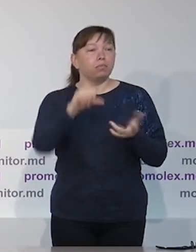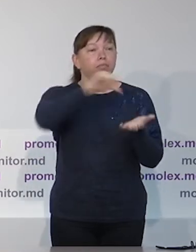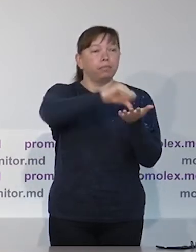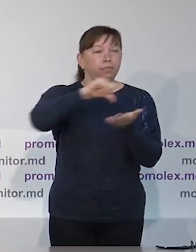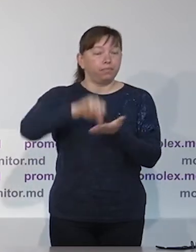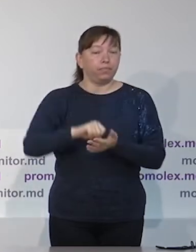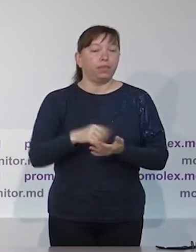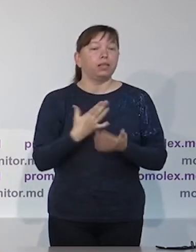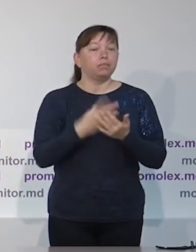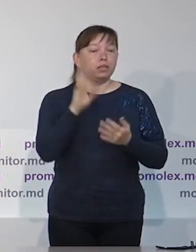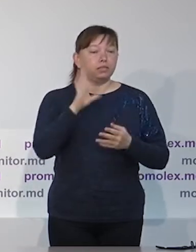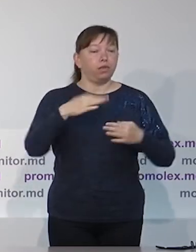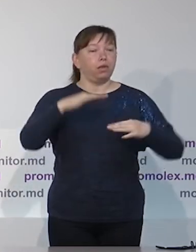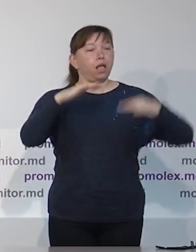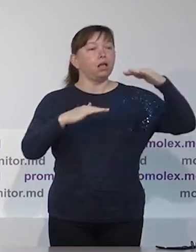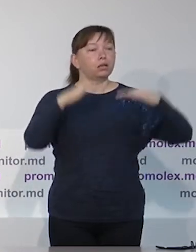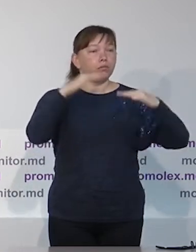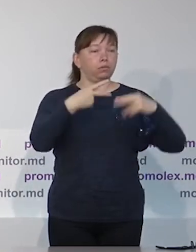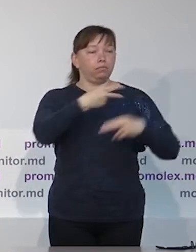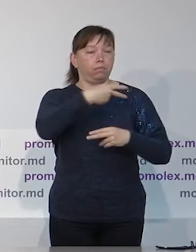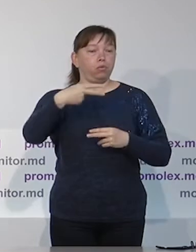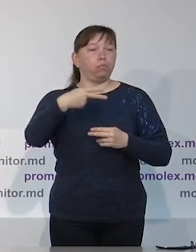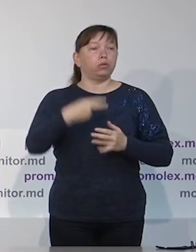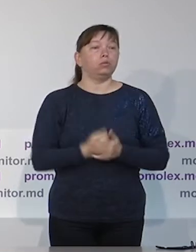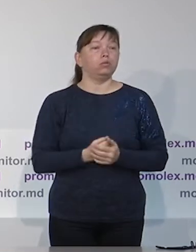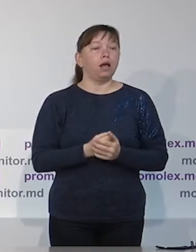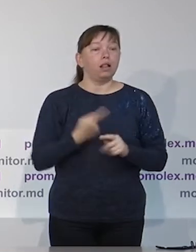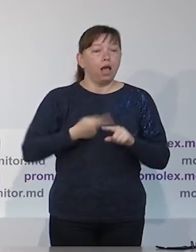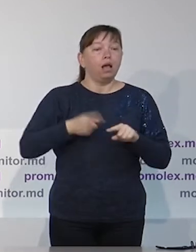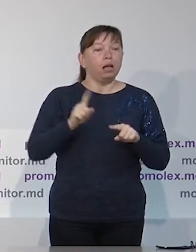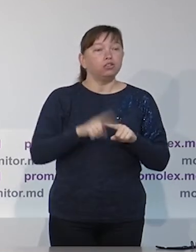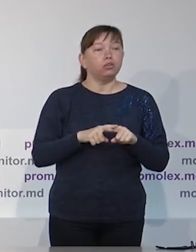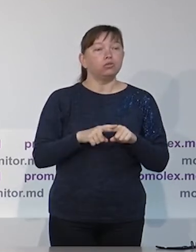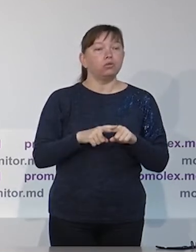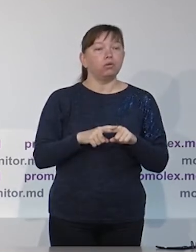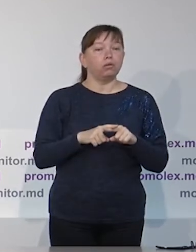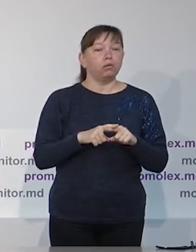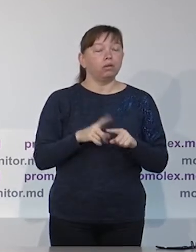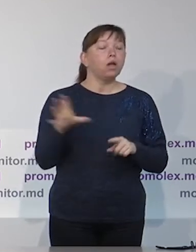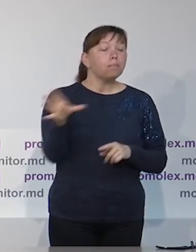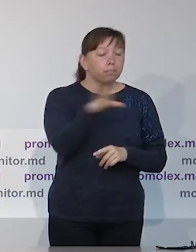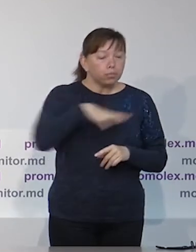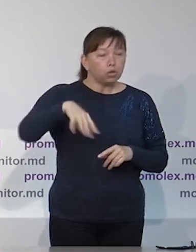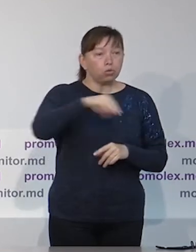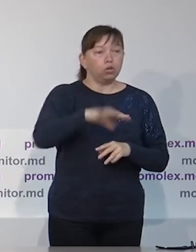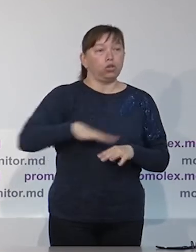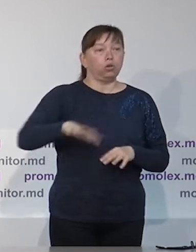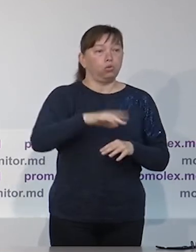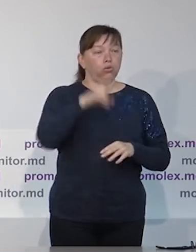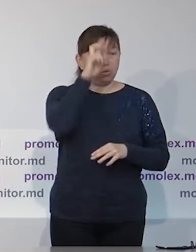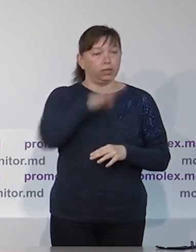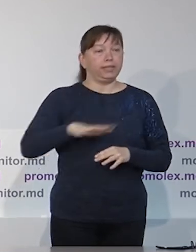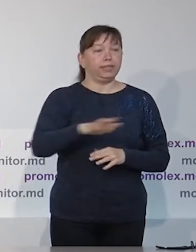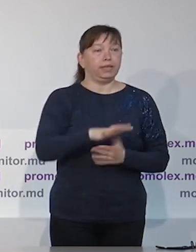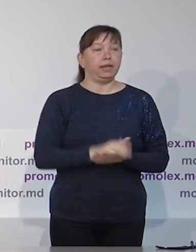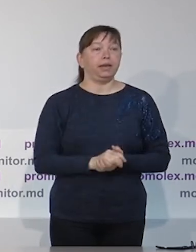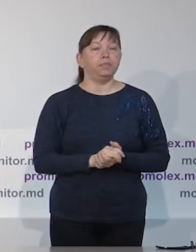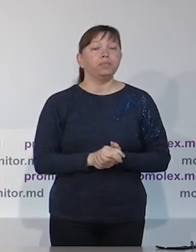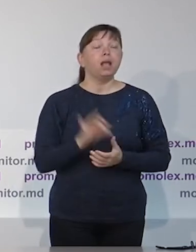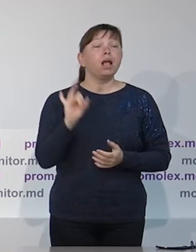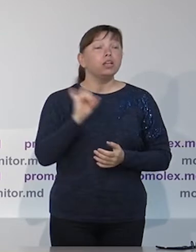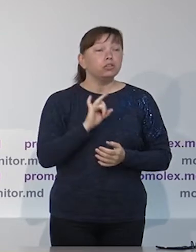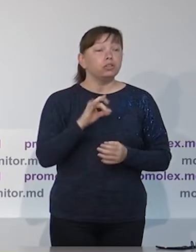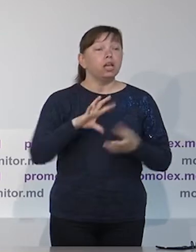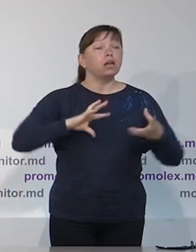была взвешенная пропорциональная представленность их на всей территории страны.